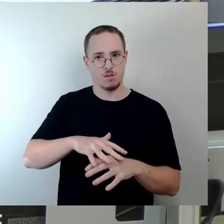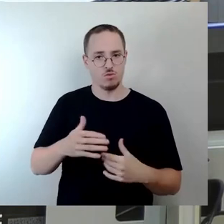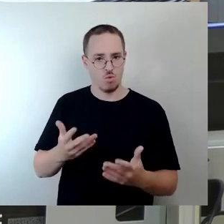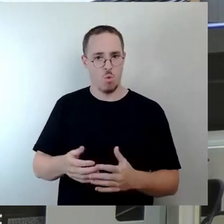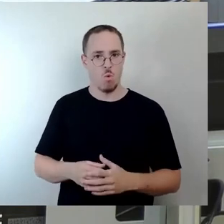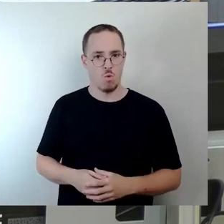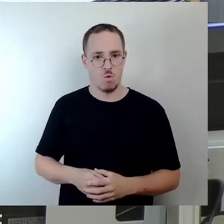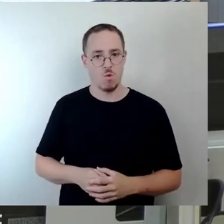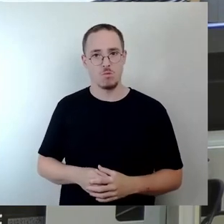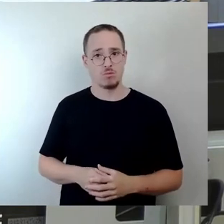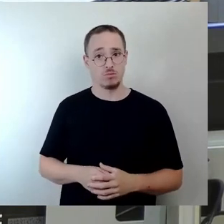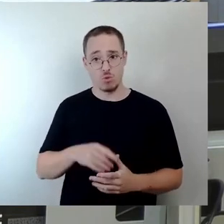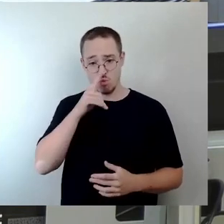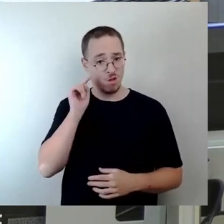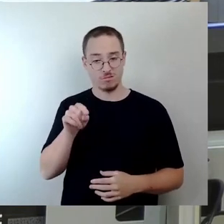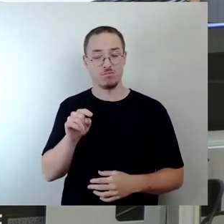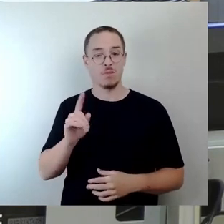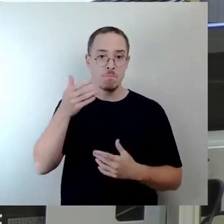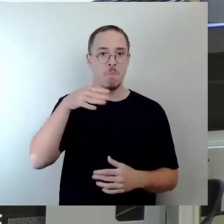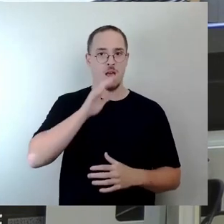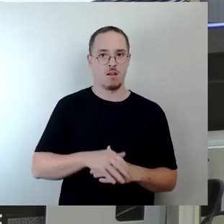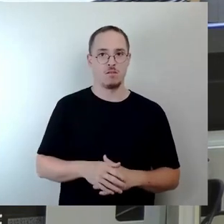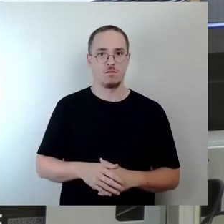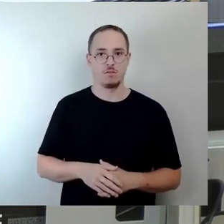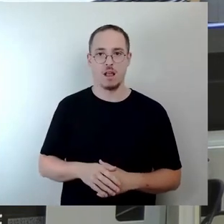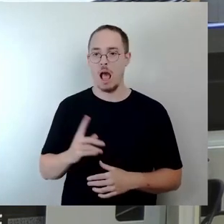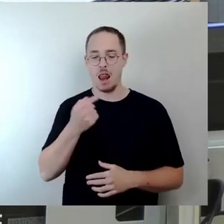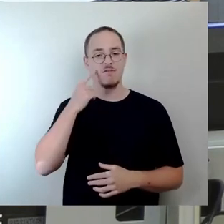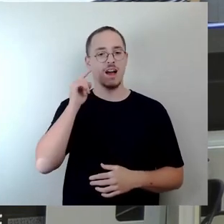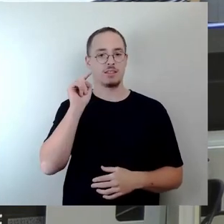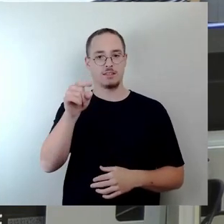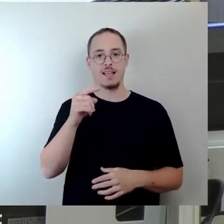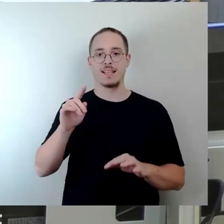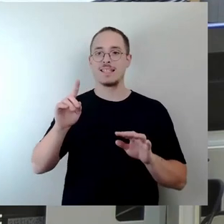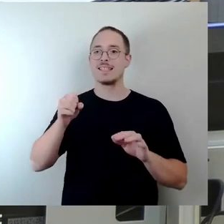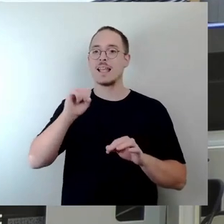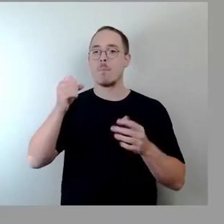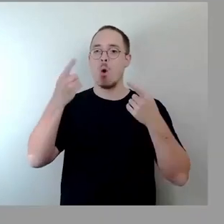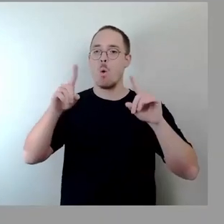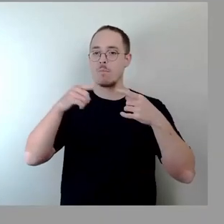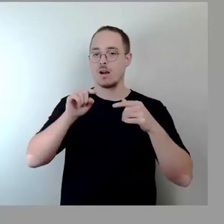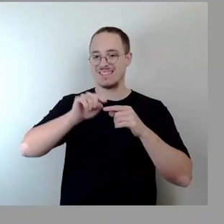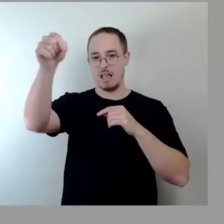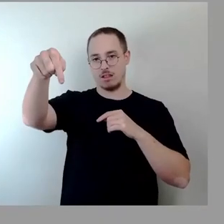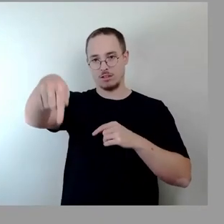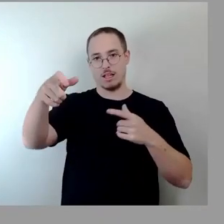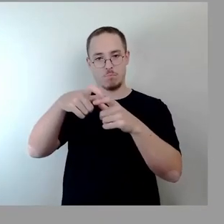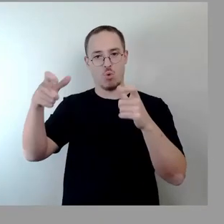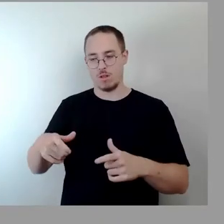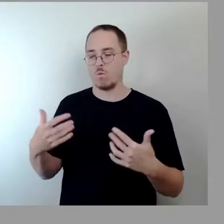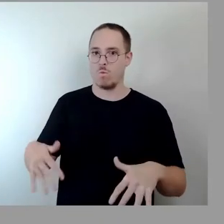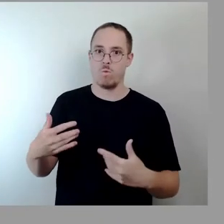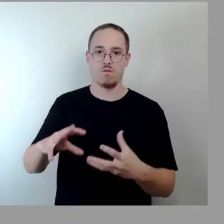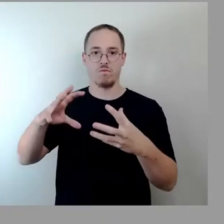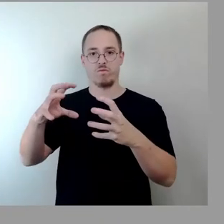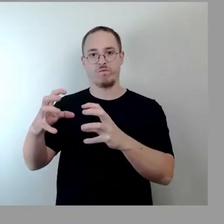hinter der Semperoper ist marode, im Sommer ist es zu heiß, wenn es draußen regnet, dann regnet es rein, das